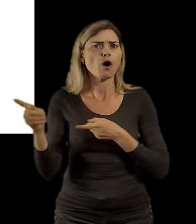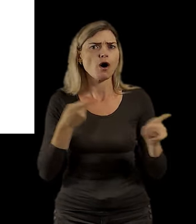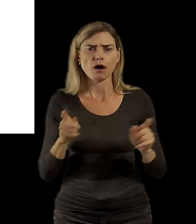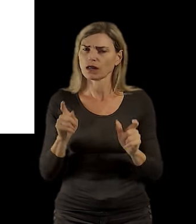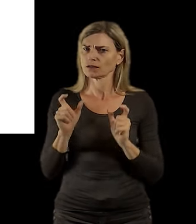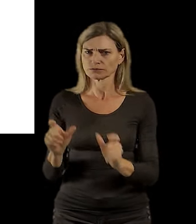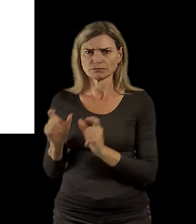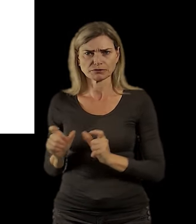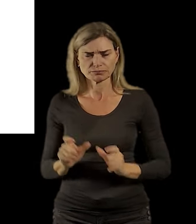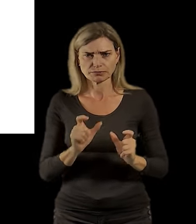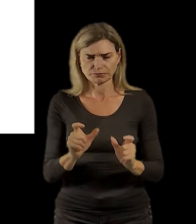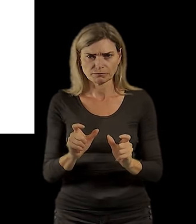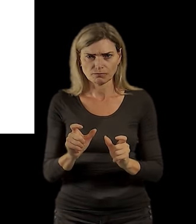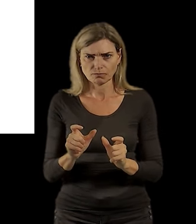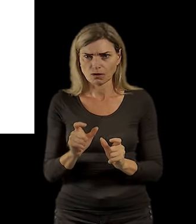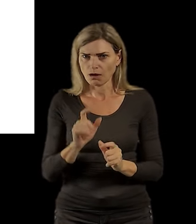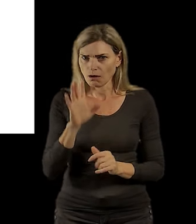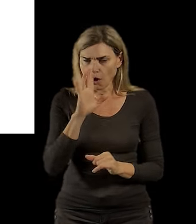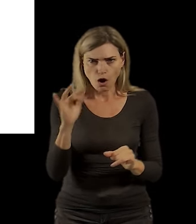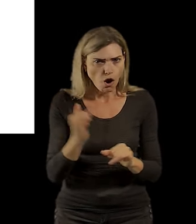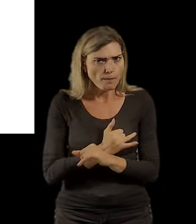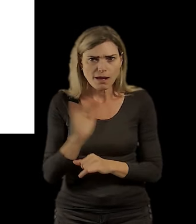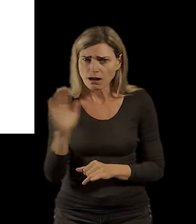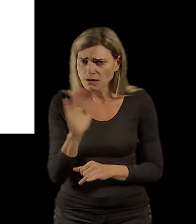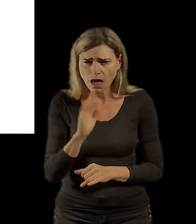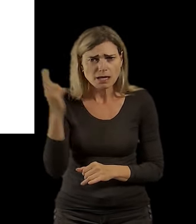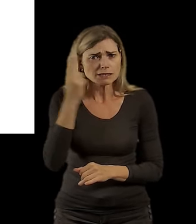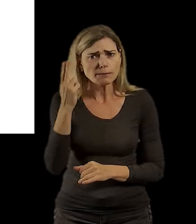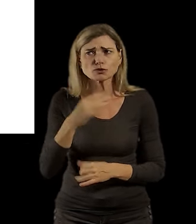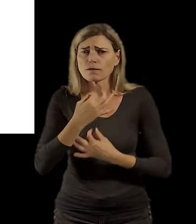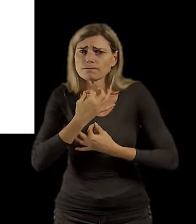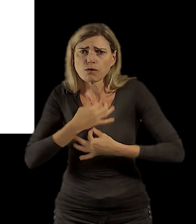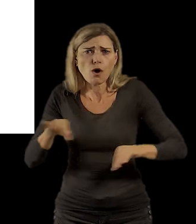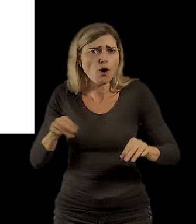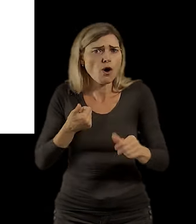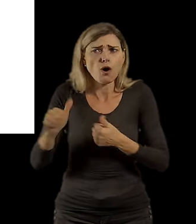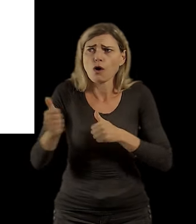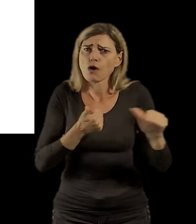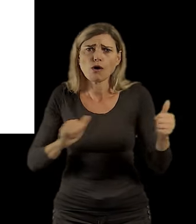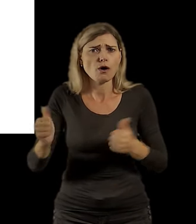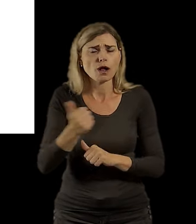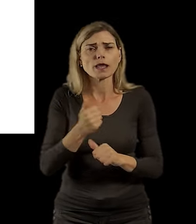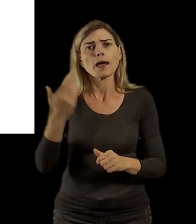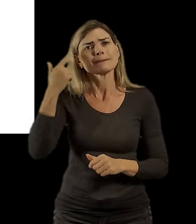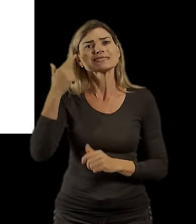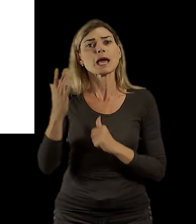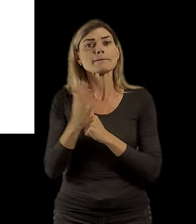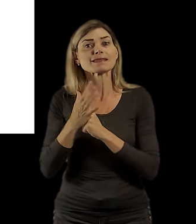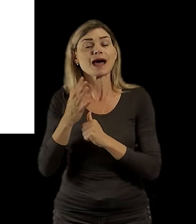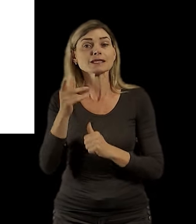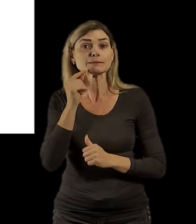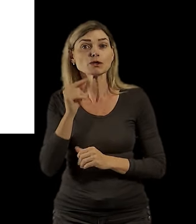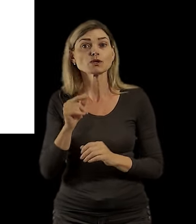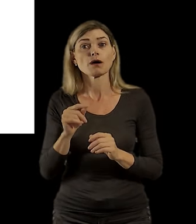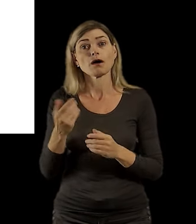které budou moci se vzdálit od svého domu maximálně 15 minut, samozřejmě, protože tento hoax pochází z Ameriky, tam si